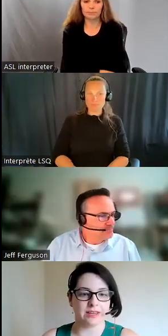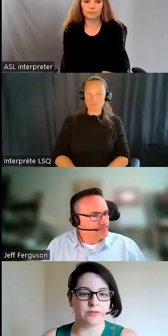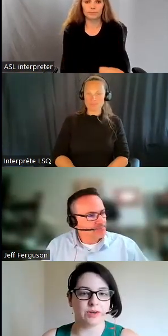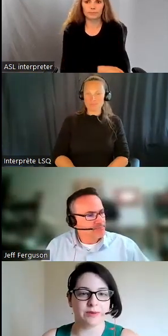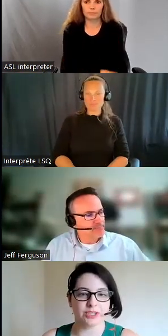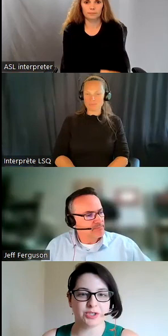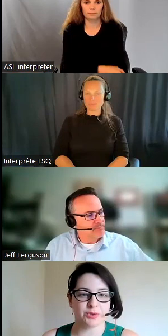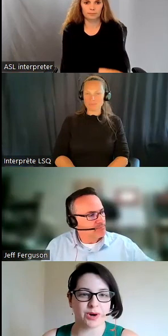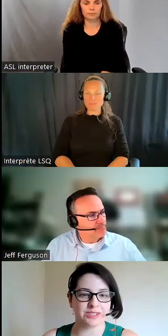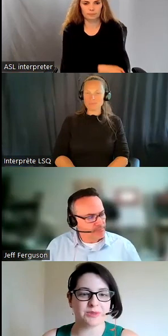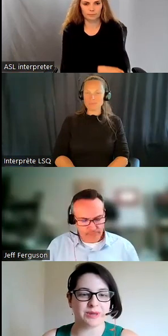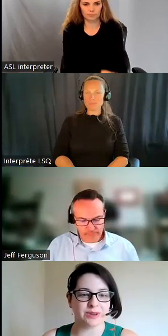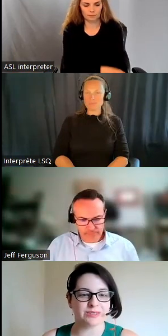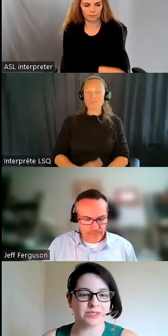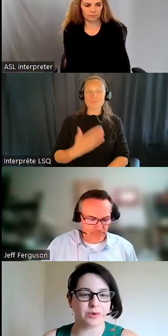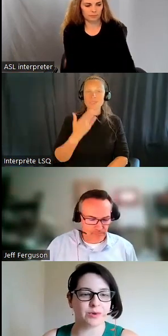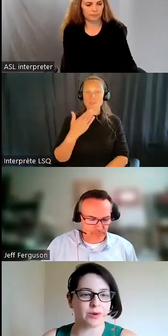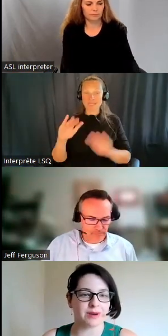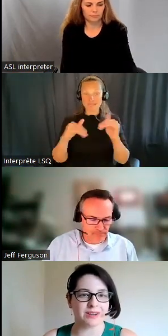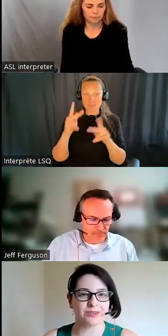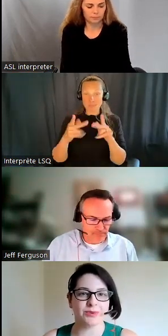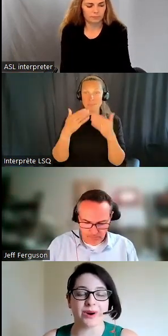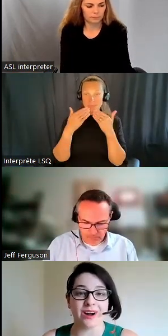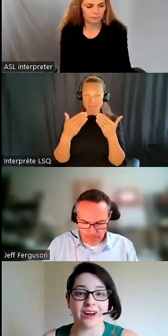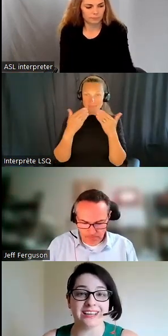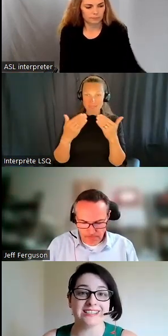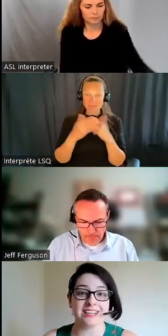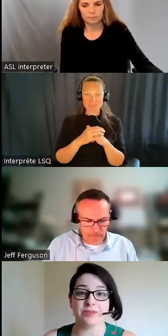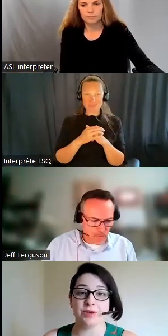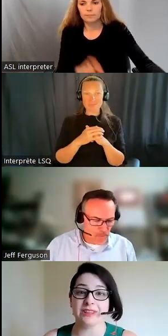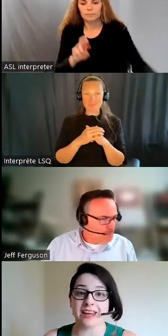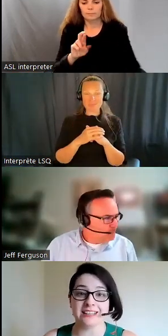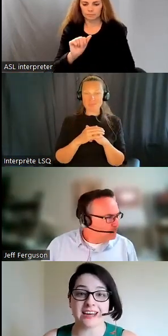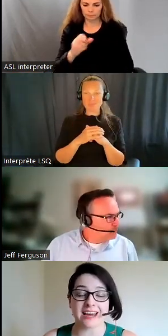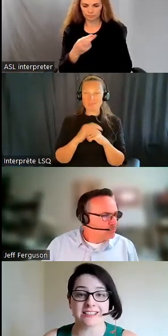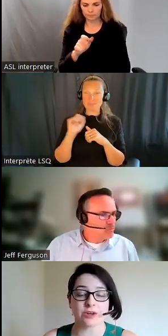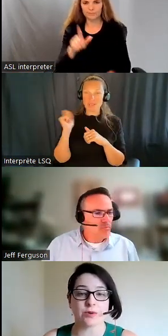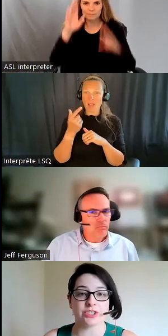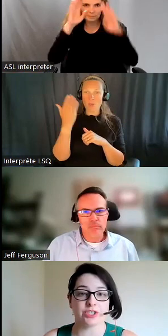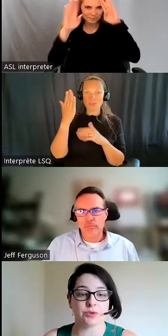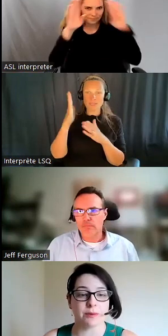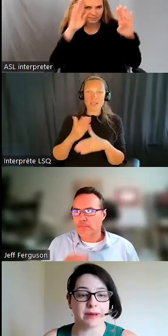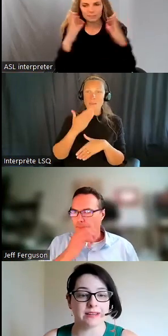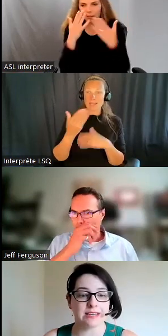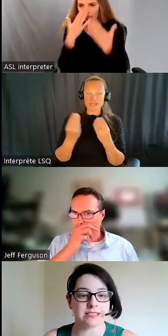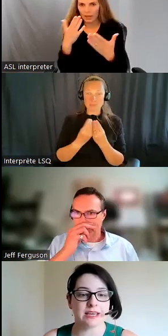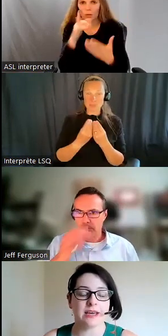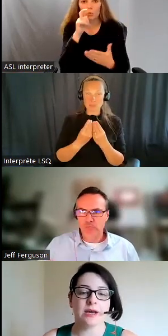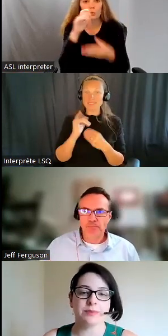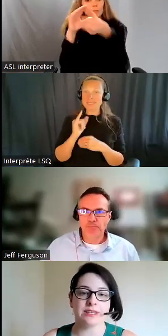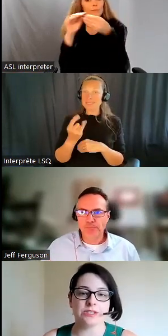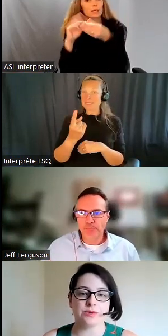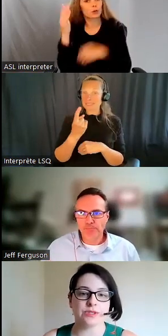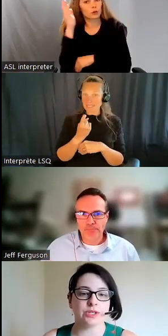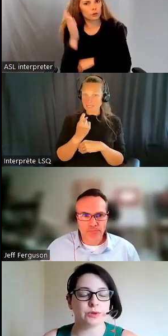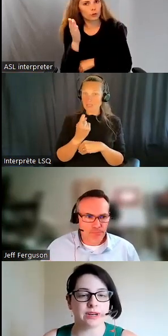D'accord, merci tout le monde et merci à tous les présentateurs. Un petit rappel, si vous voulez poser une question